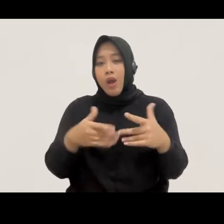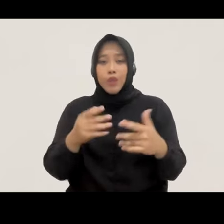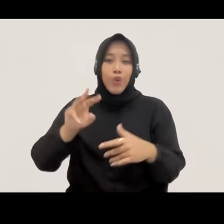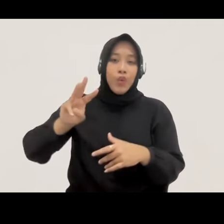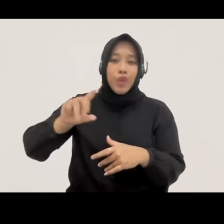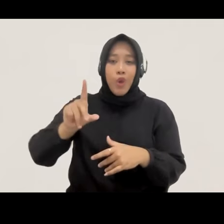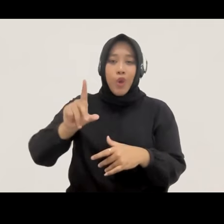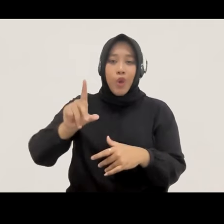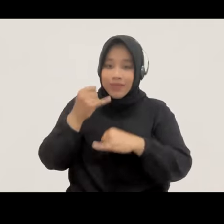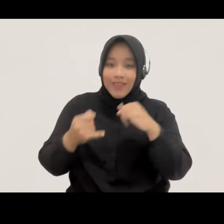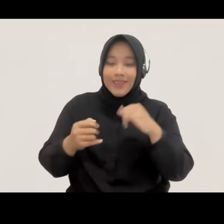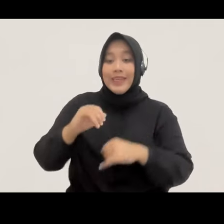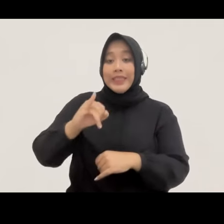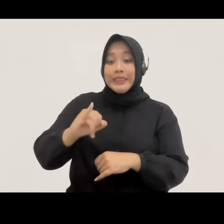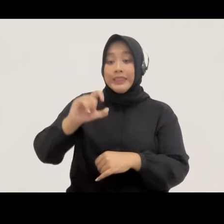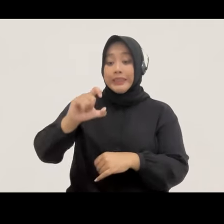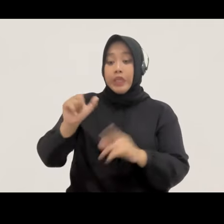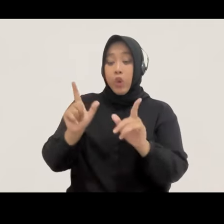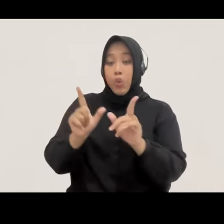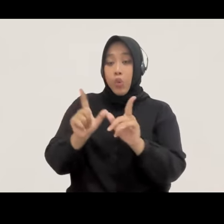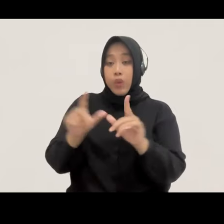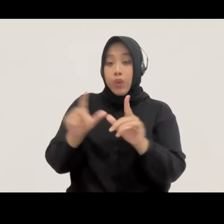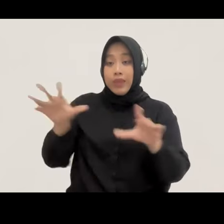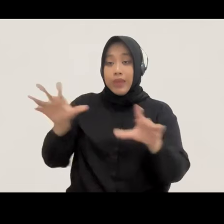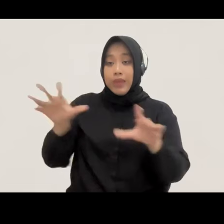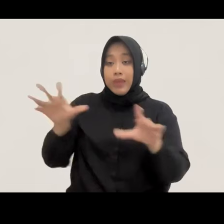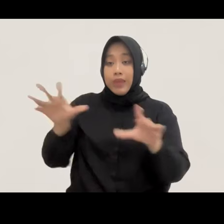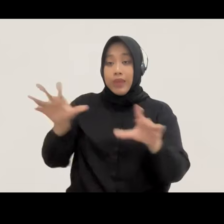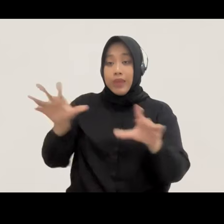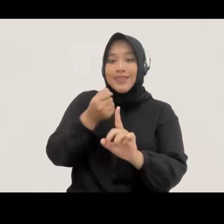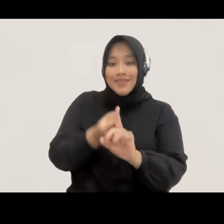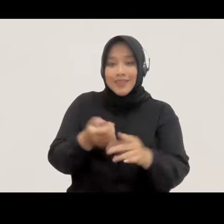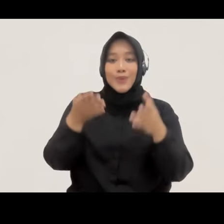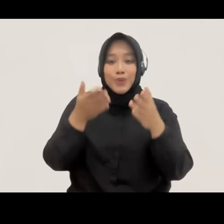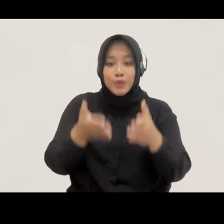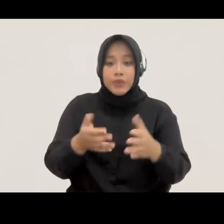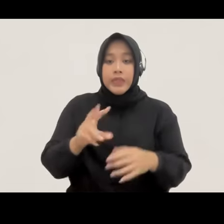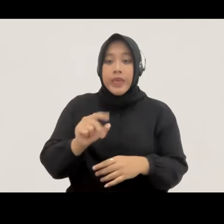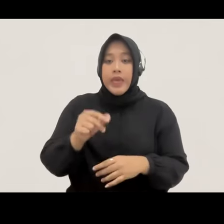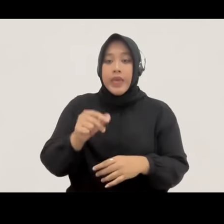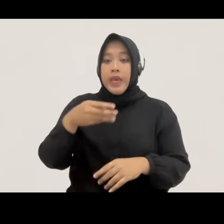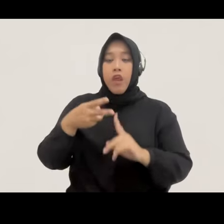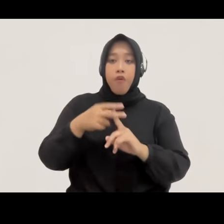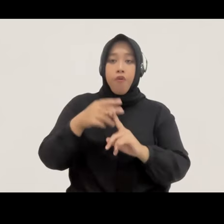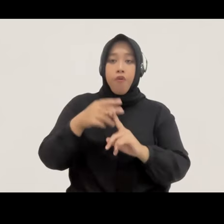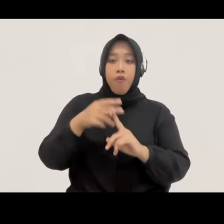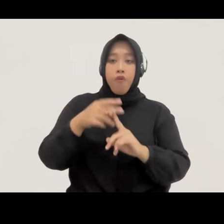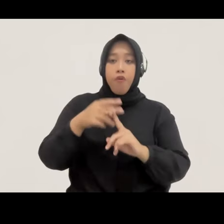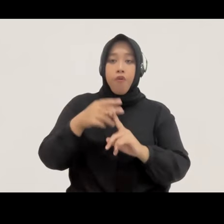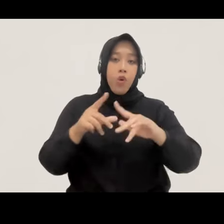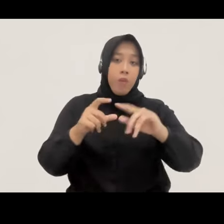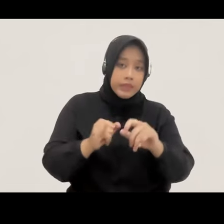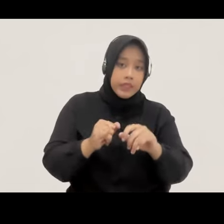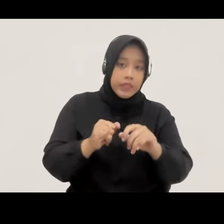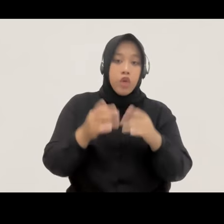ICW juga terlibat di dalam advokasi untuk reformasi kepolisian, di mana salah satu